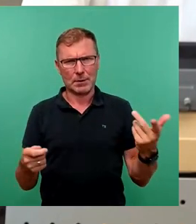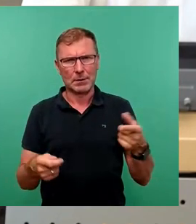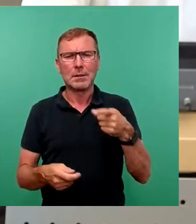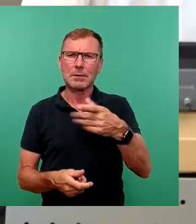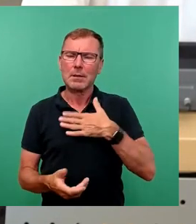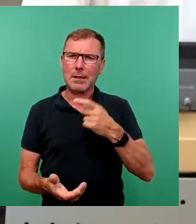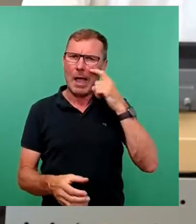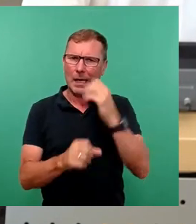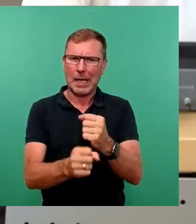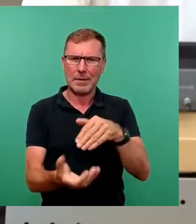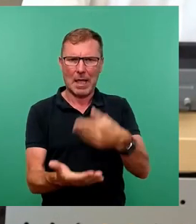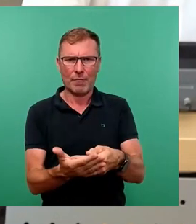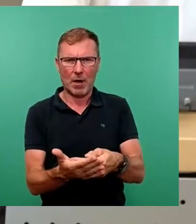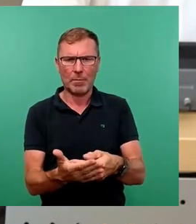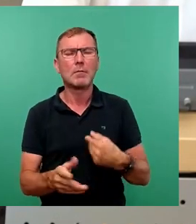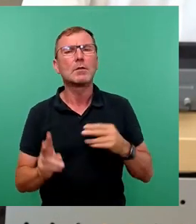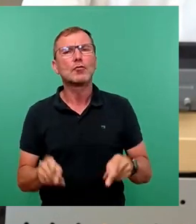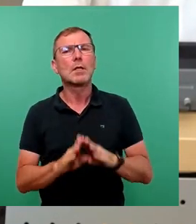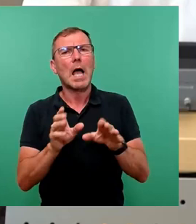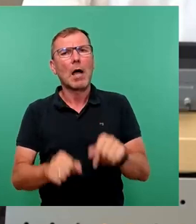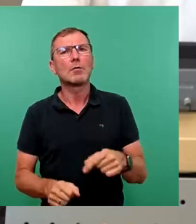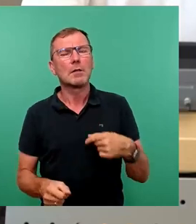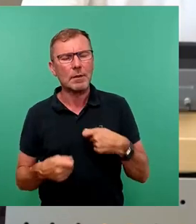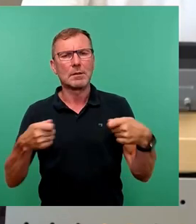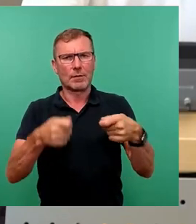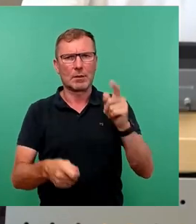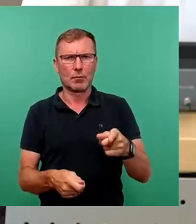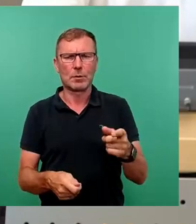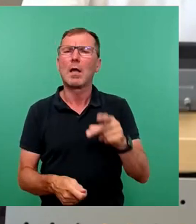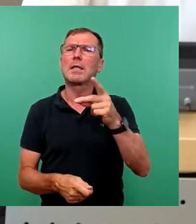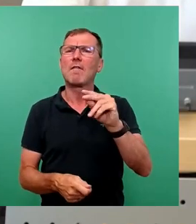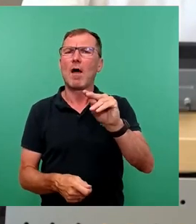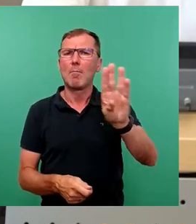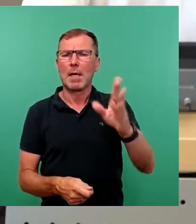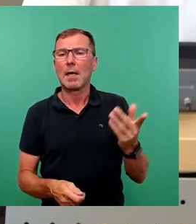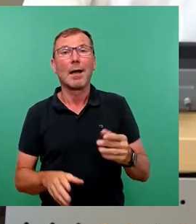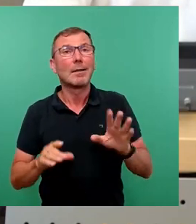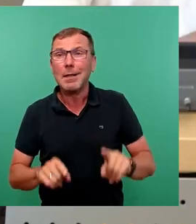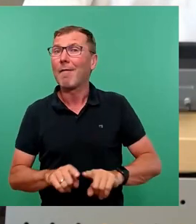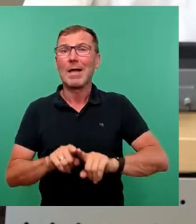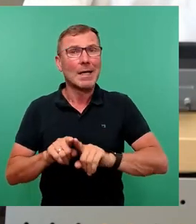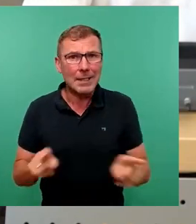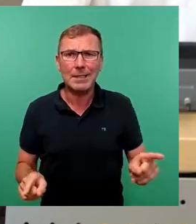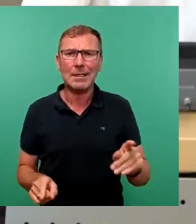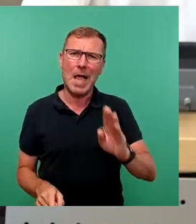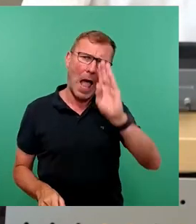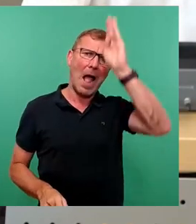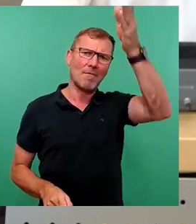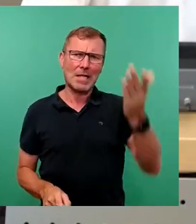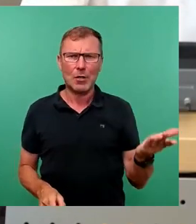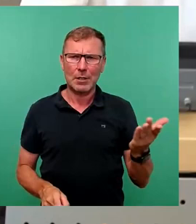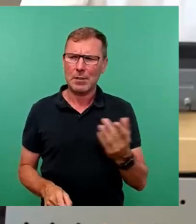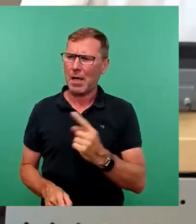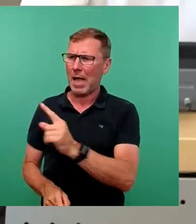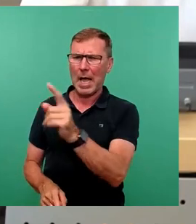Kernaufgabe, was wir aus dem städtischen Haushalt zu finanzieren haben, die DVB. Es darf eben nicht willkürlich einzelnen